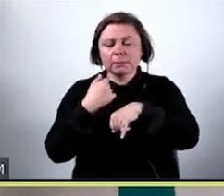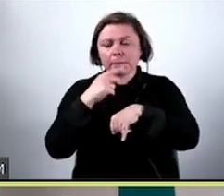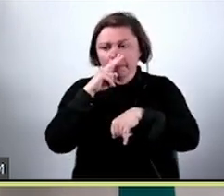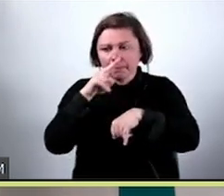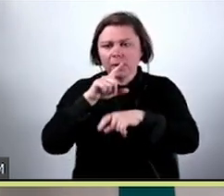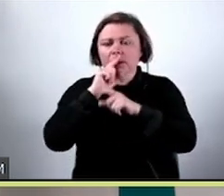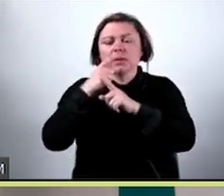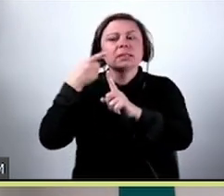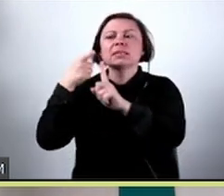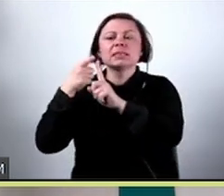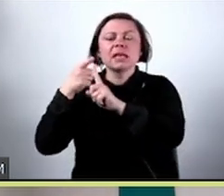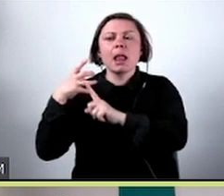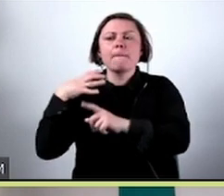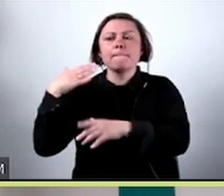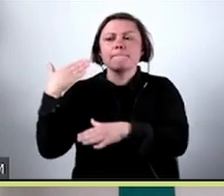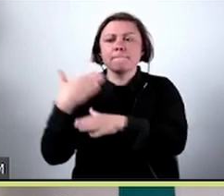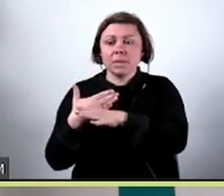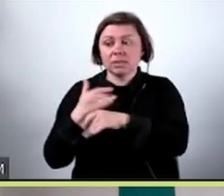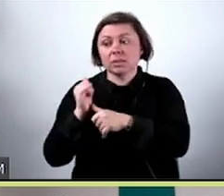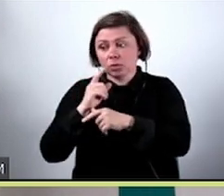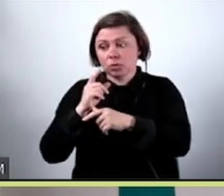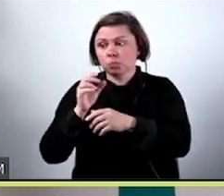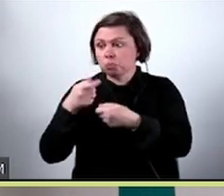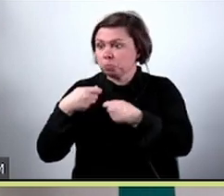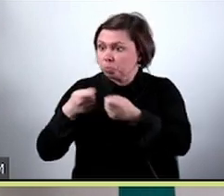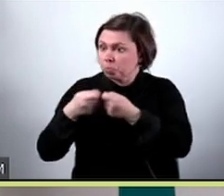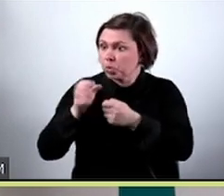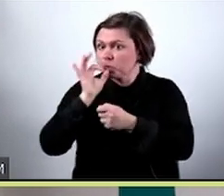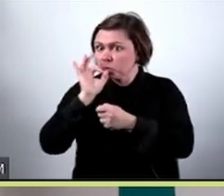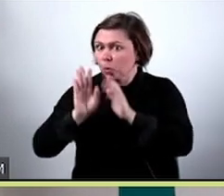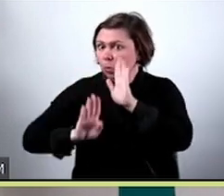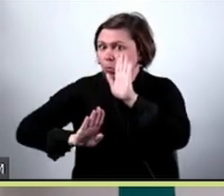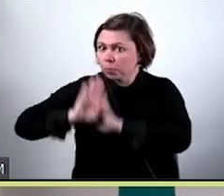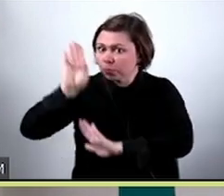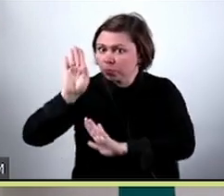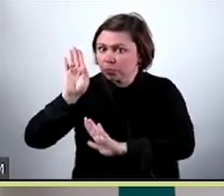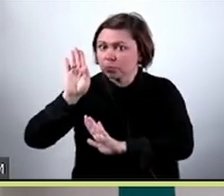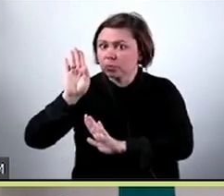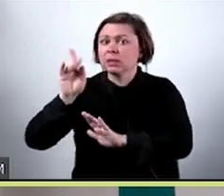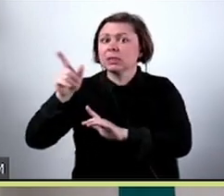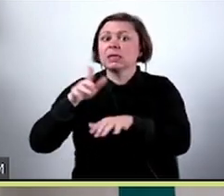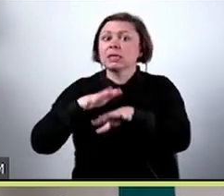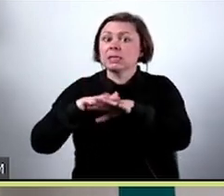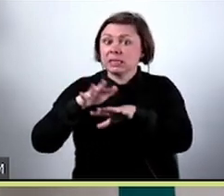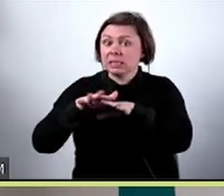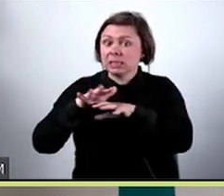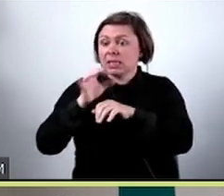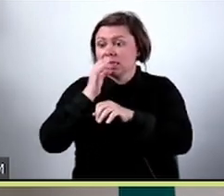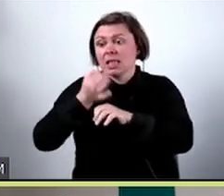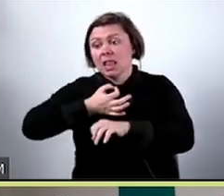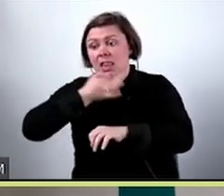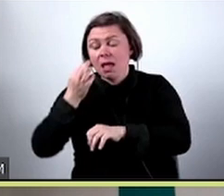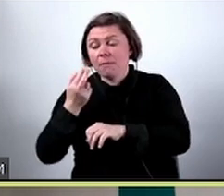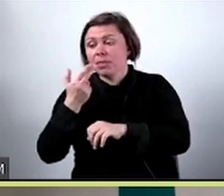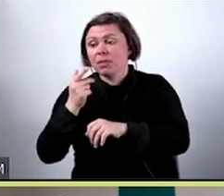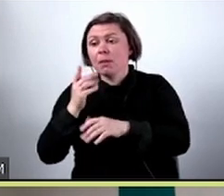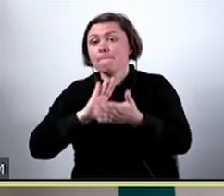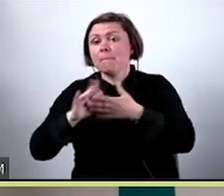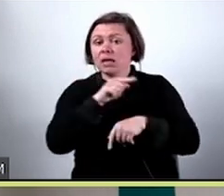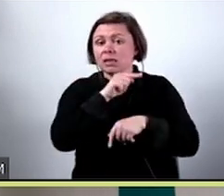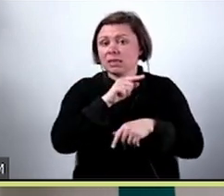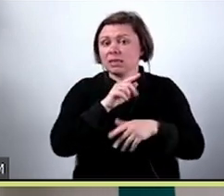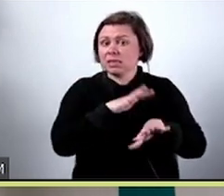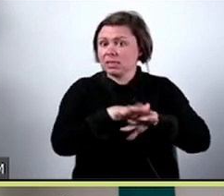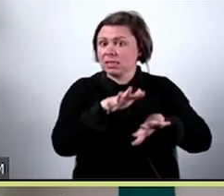już do celu biznesowego, czyli na przykład, czy wzrosła nam sprzedaż, czy sprzedaż z systemem rekomendacyjnym jest lepsza niż bez takiego systemu.